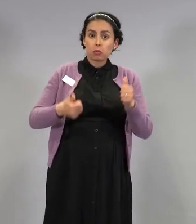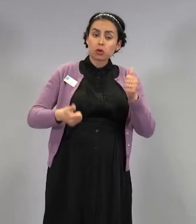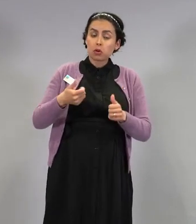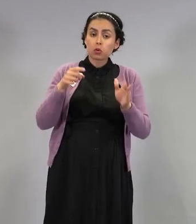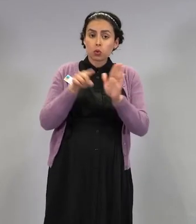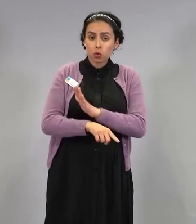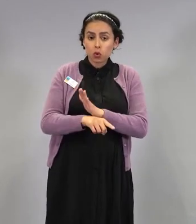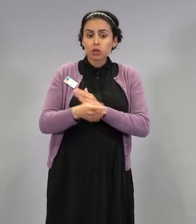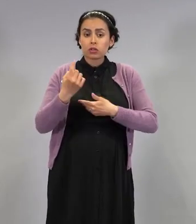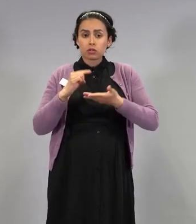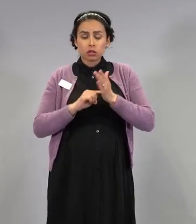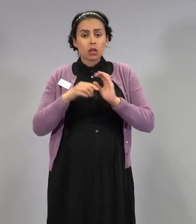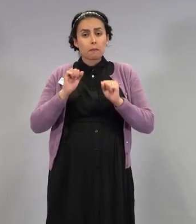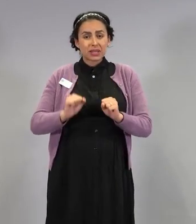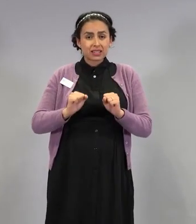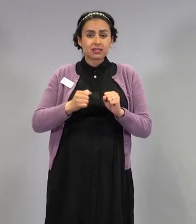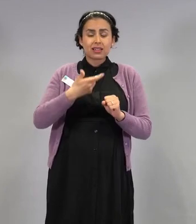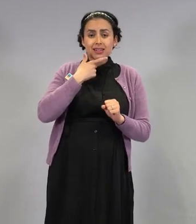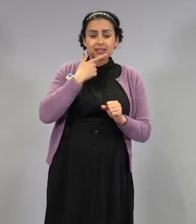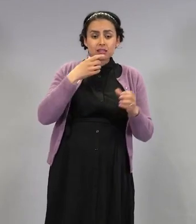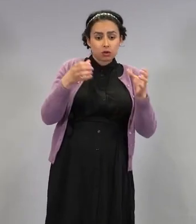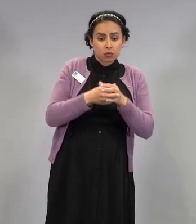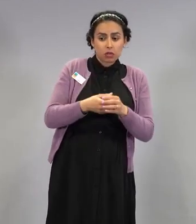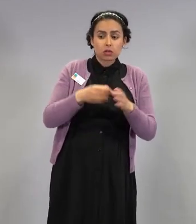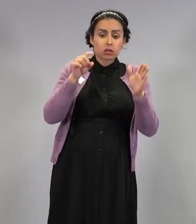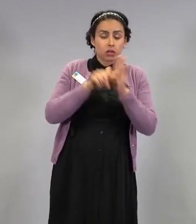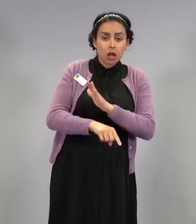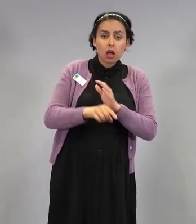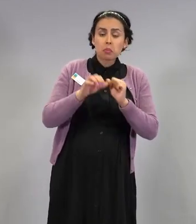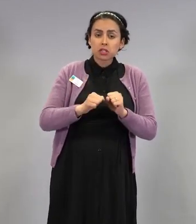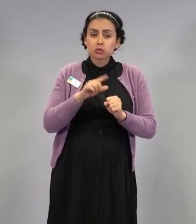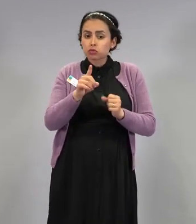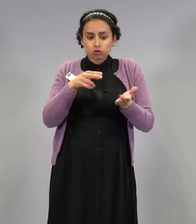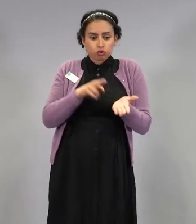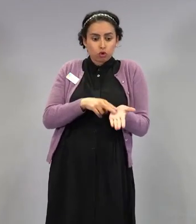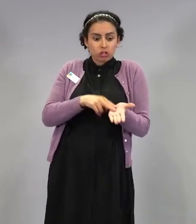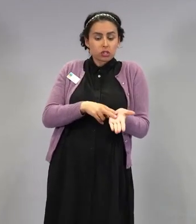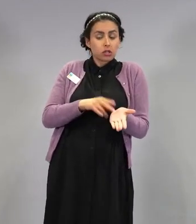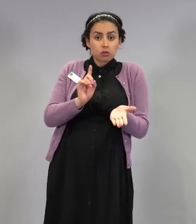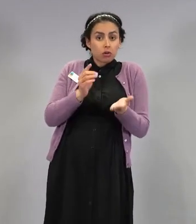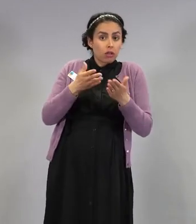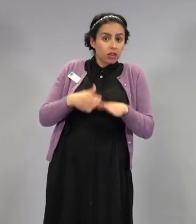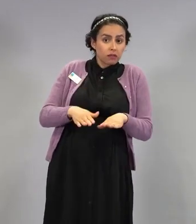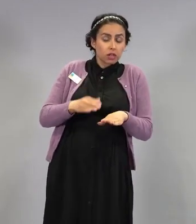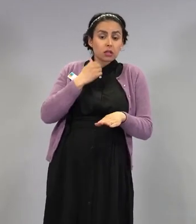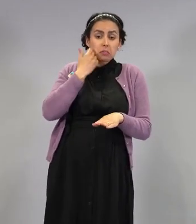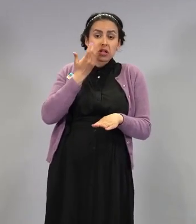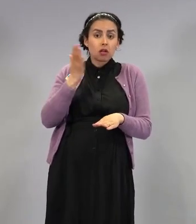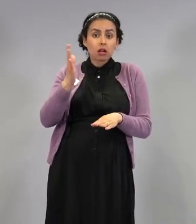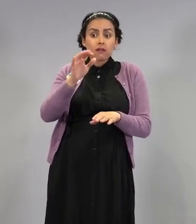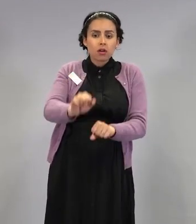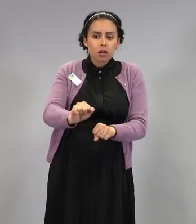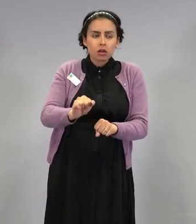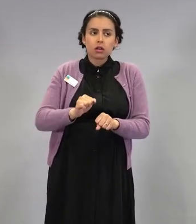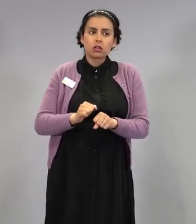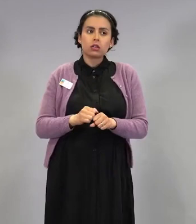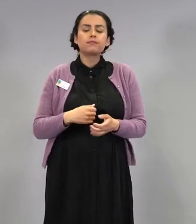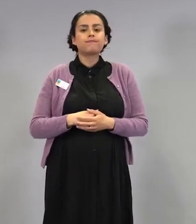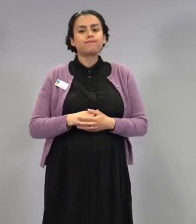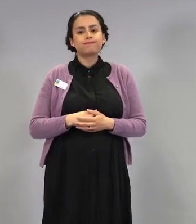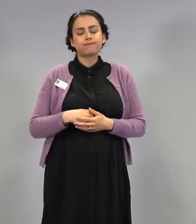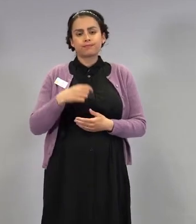riskiryhmään kuuluminen jotenkin todentaa, kun varaa tai menee sinne rokotuspaikalle? No semmoinen tarkoitus ei